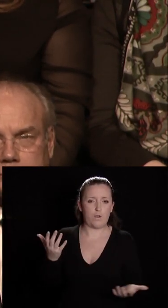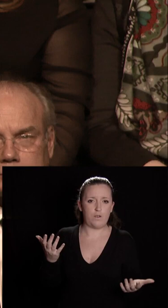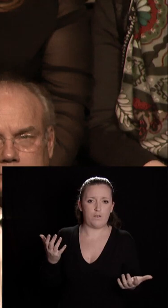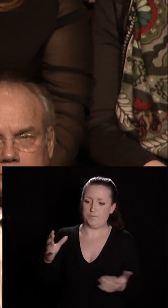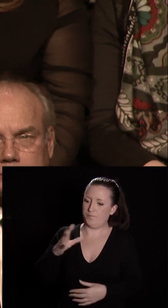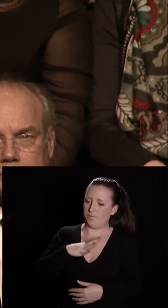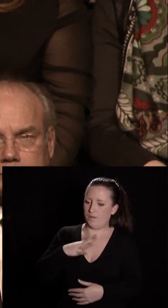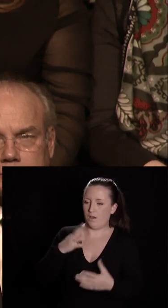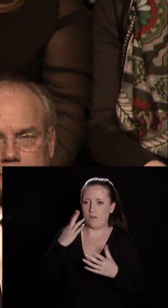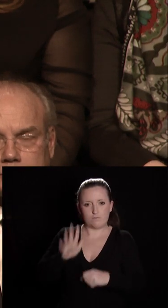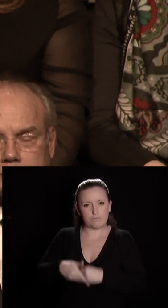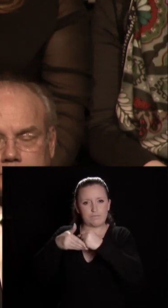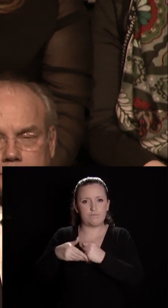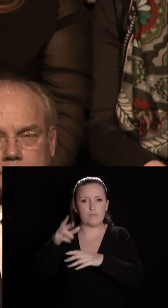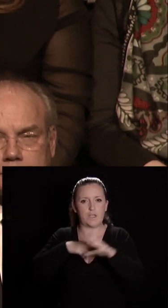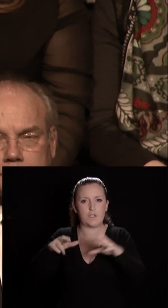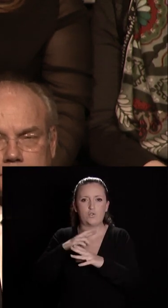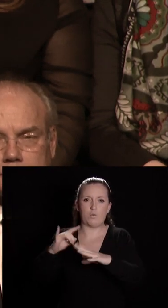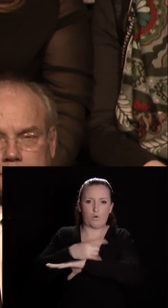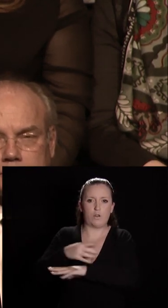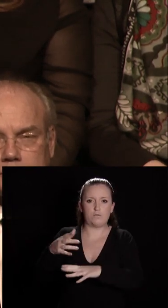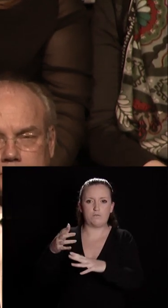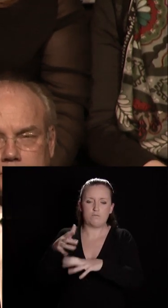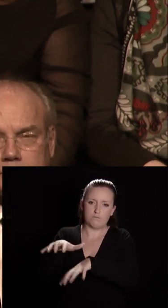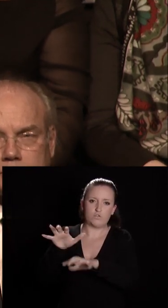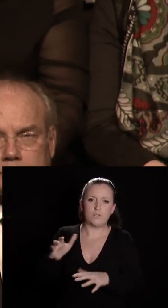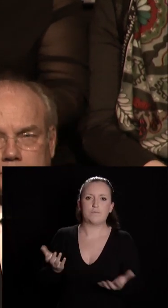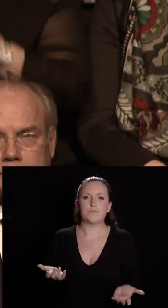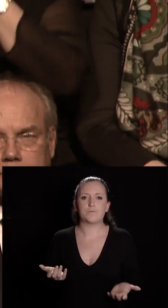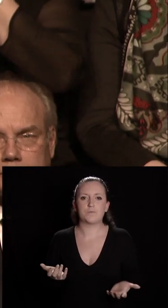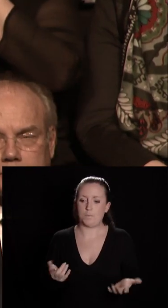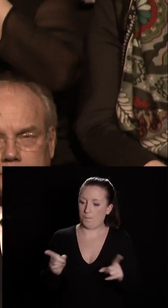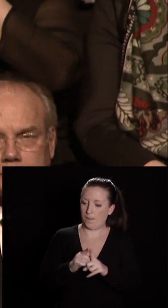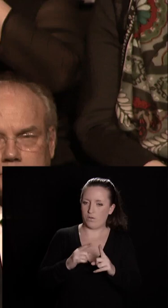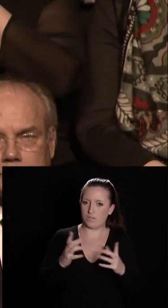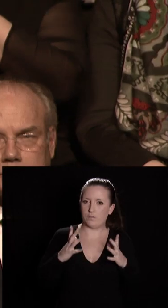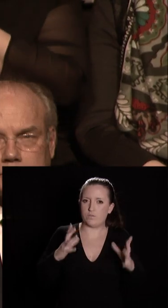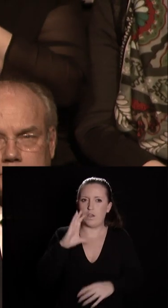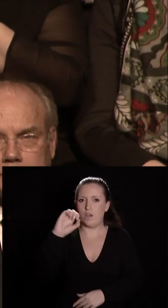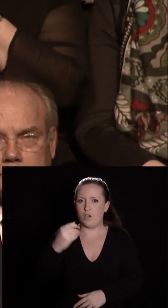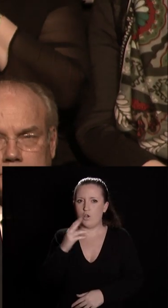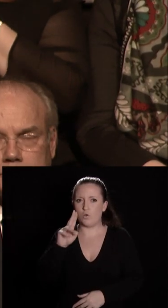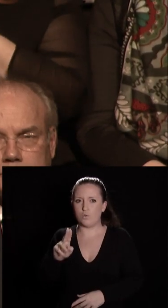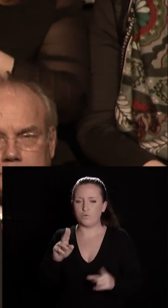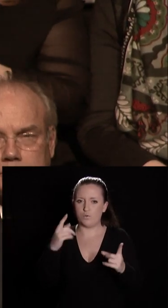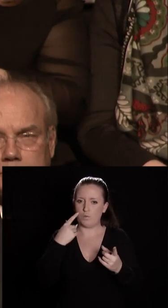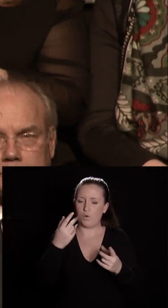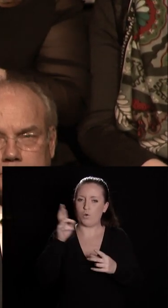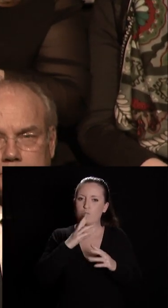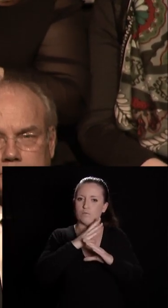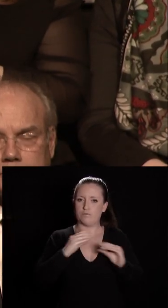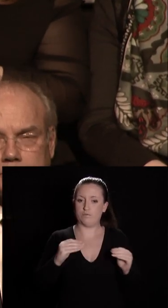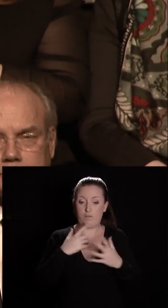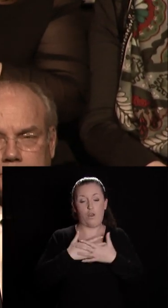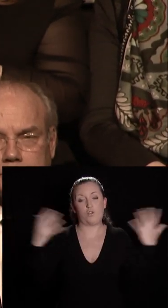de la région Bourgogne-Franche-Comté. Et l'ambition, avec la Commu, qui doit retrouver toute sa sérénité, d'une grande